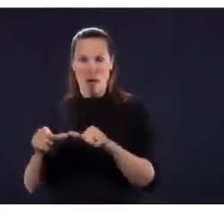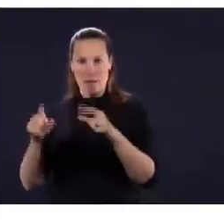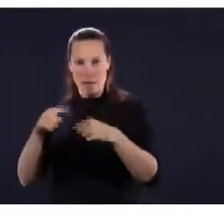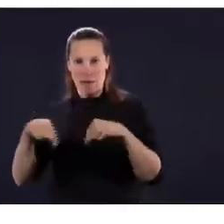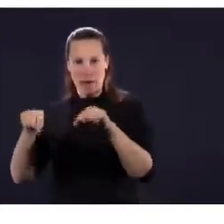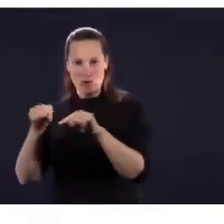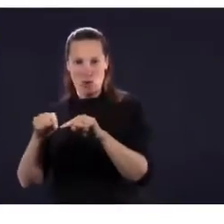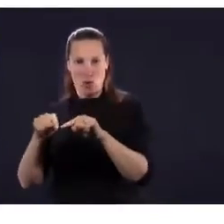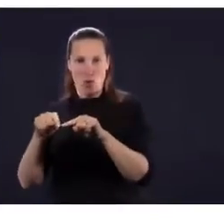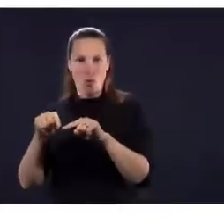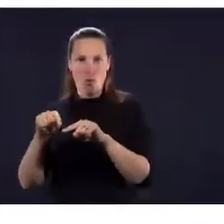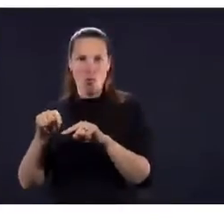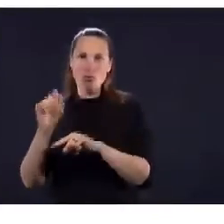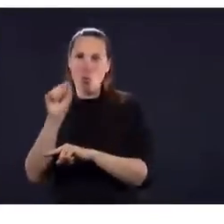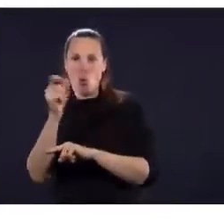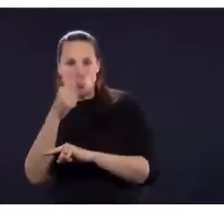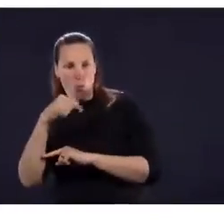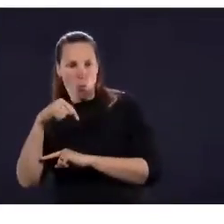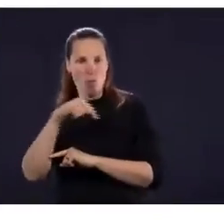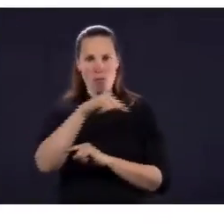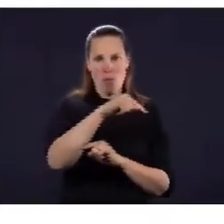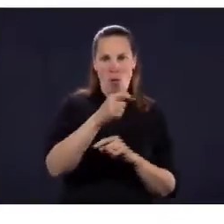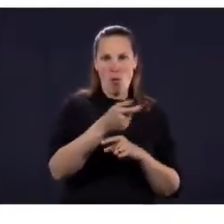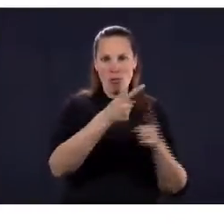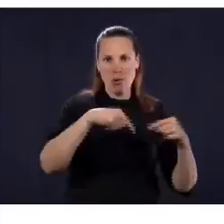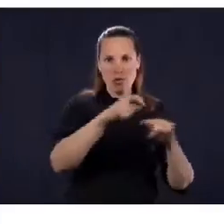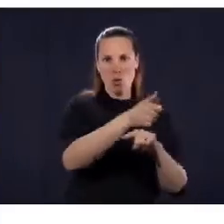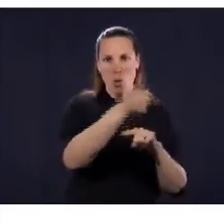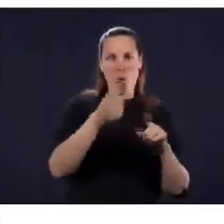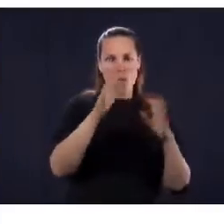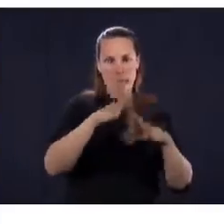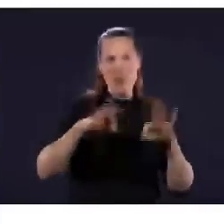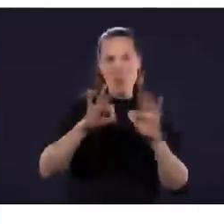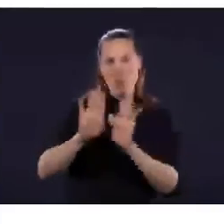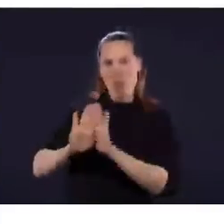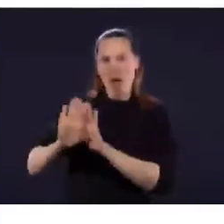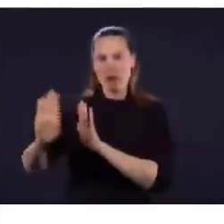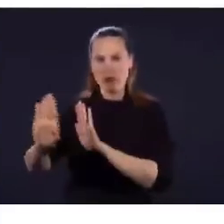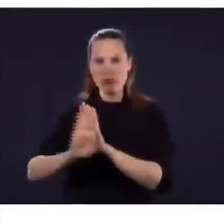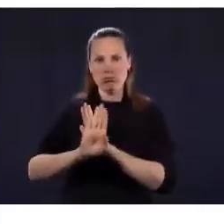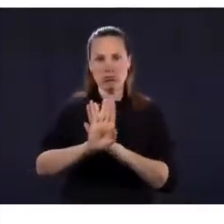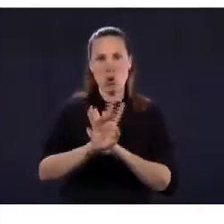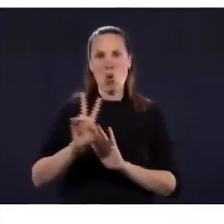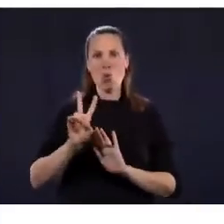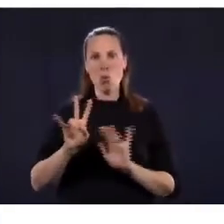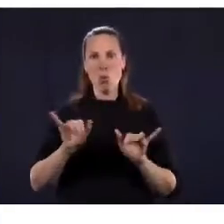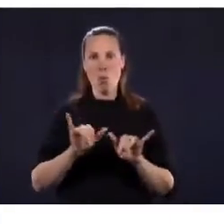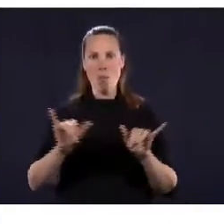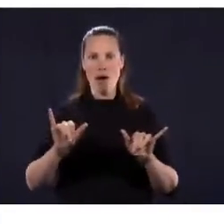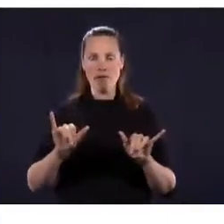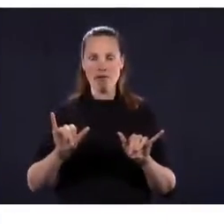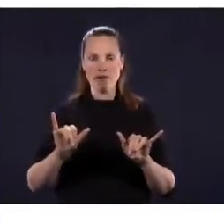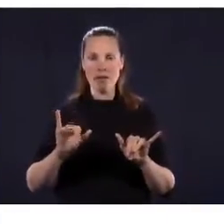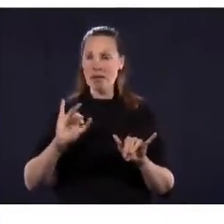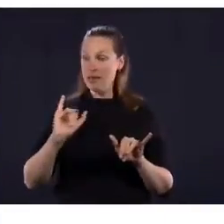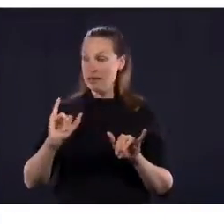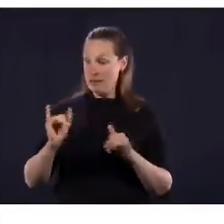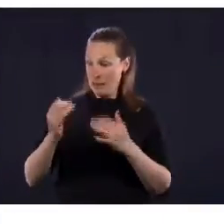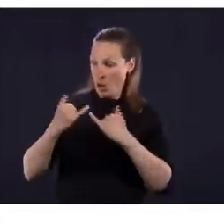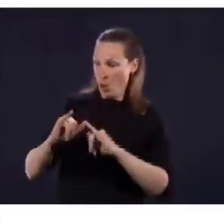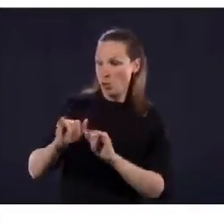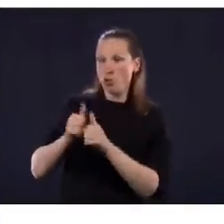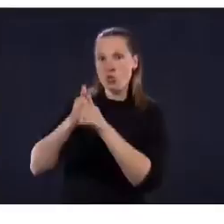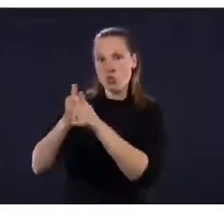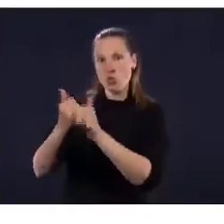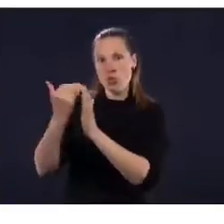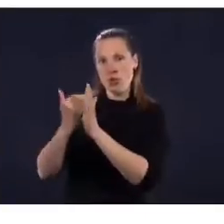en région où il y a les mères qui s'inquiètent, bien, dans le fond, c'est là qu'ils devraient le moins s'inquiéter parce que dans ces